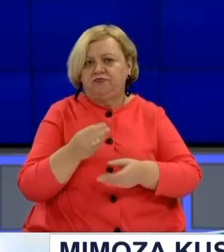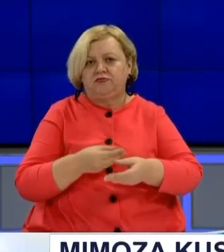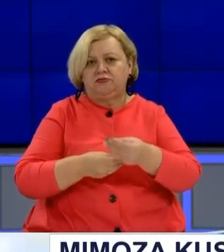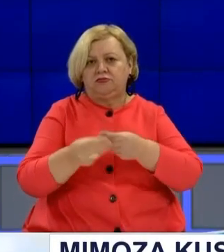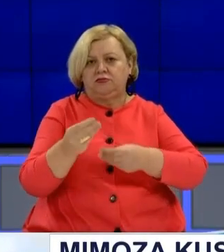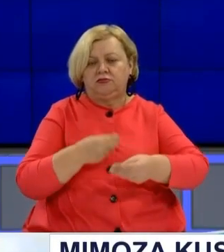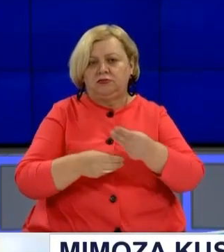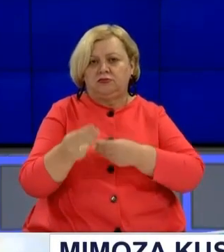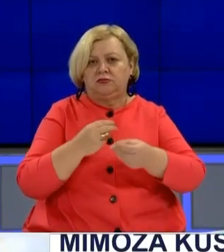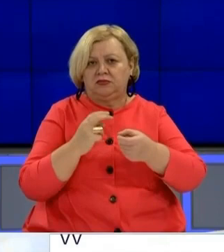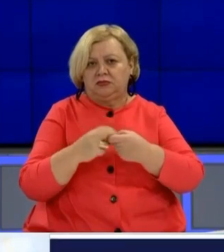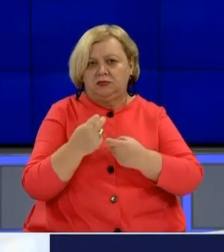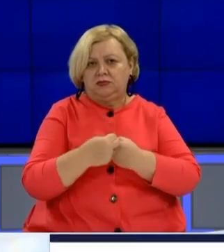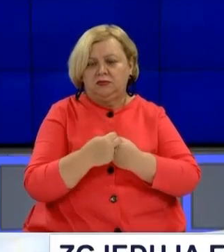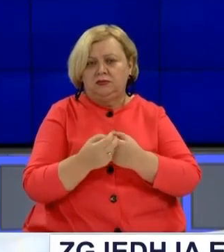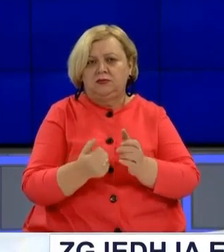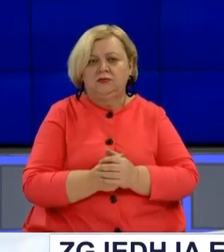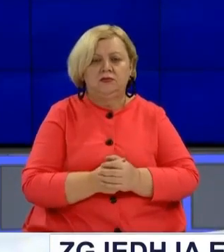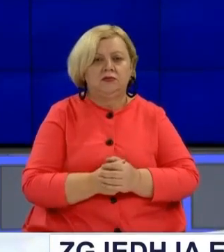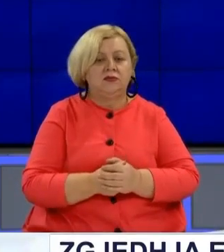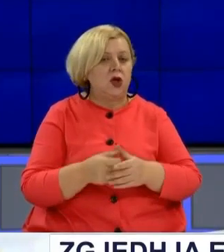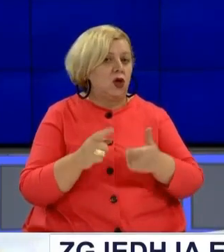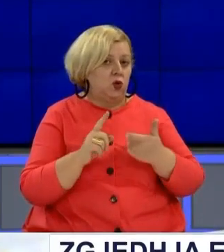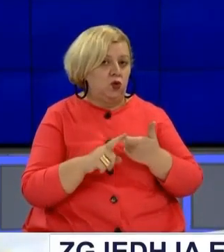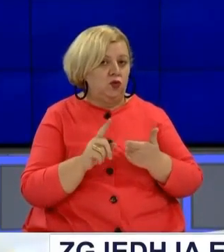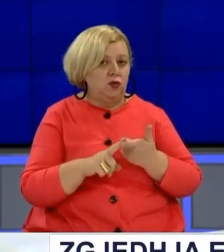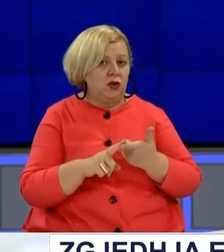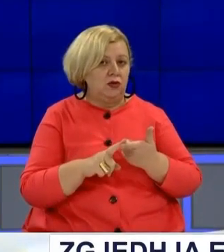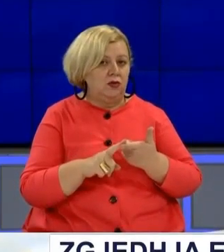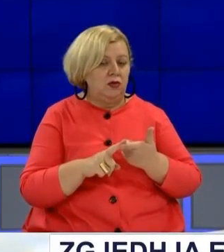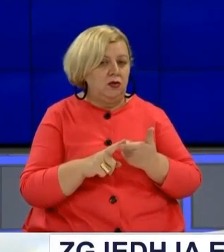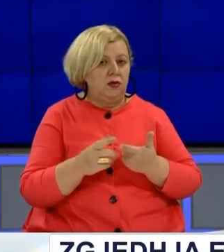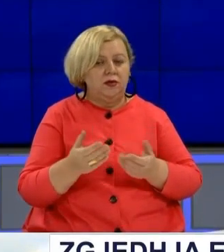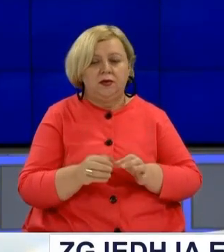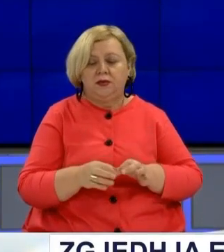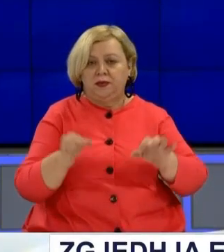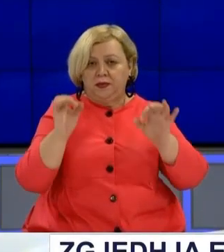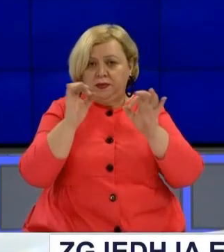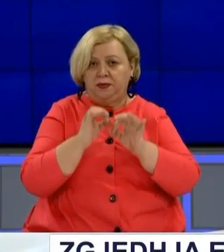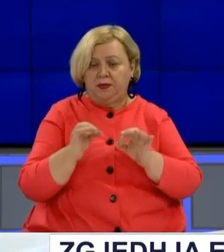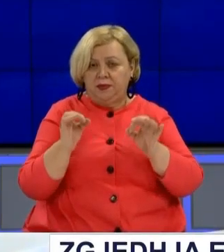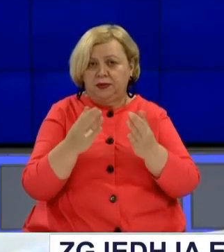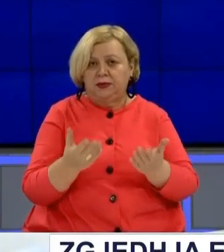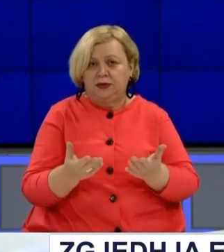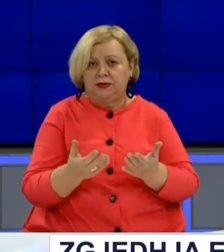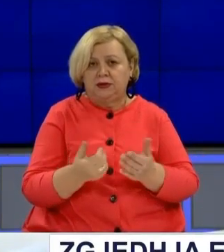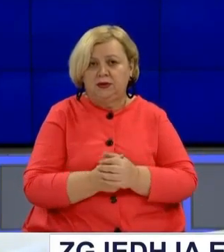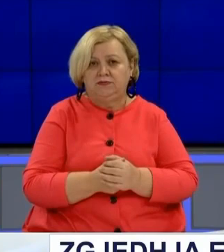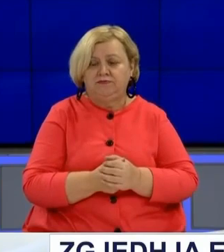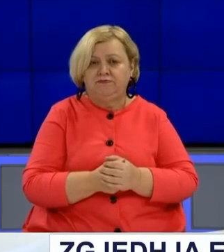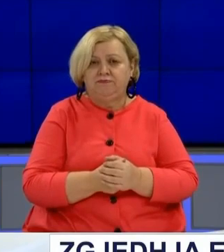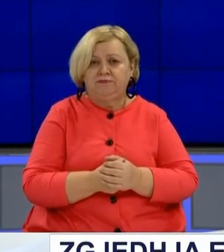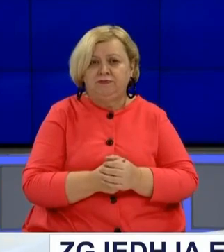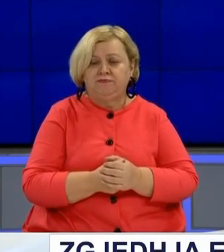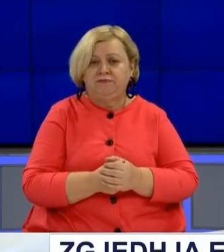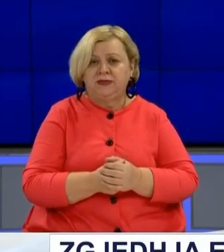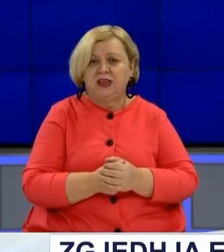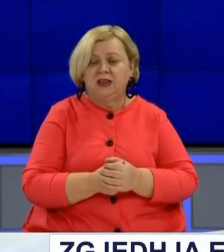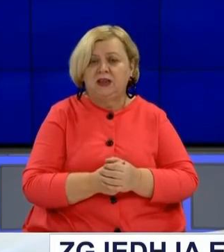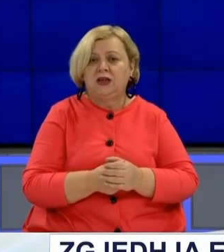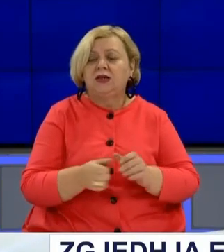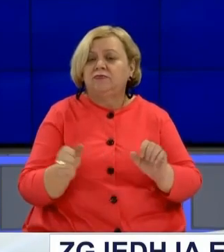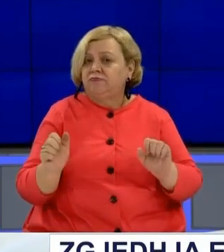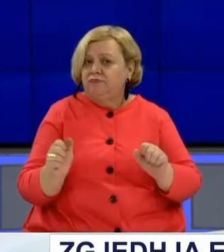isilin vetëm dëmë vendit e para dhe i dyta të cilat nuk kanë asë një pesh apo relevancë